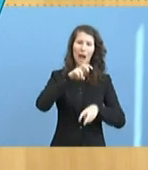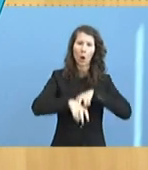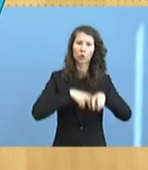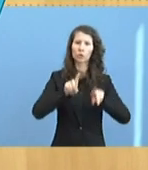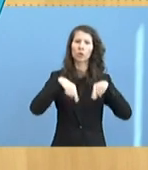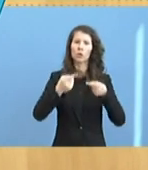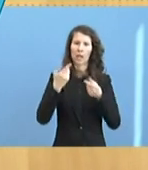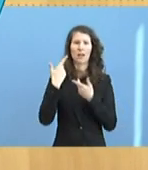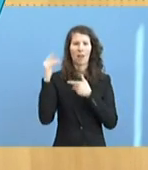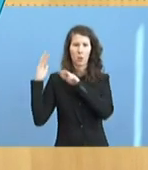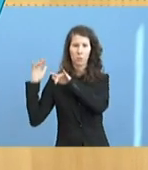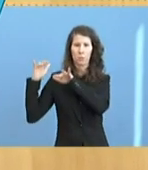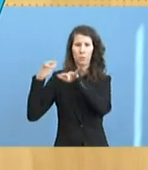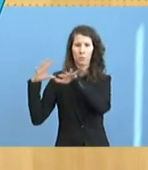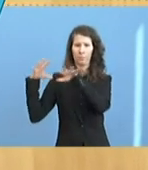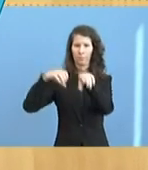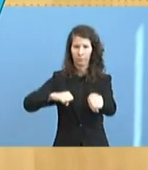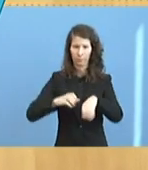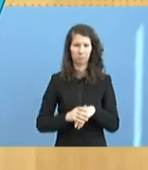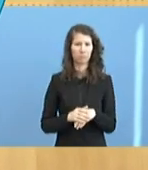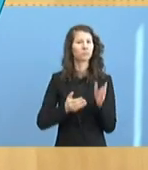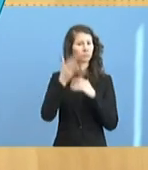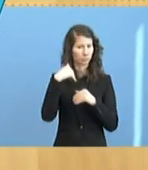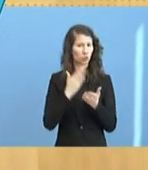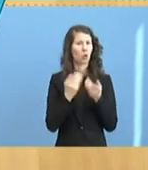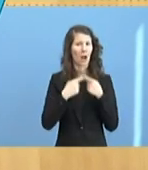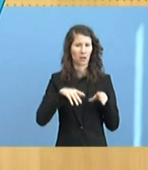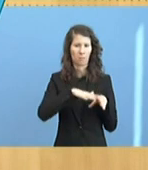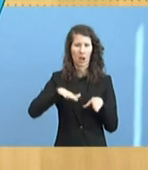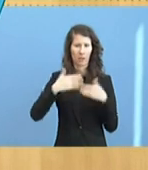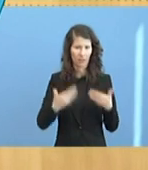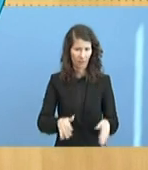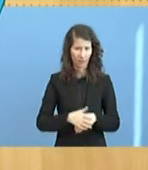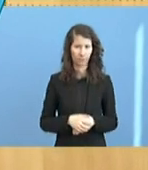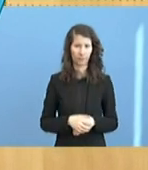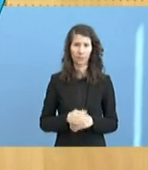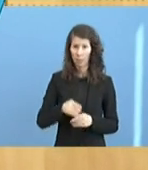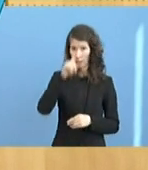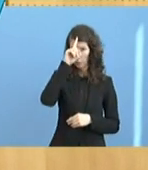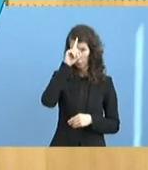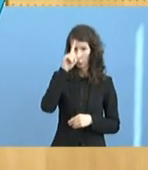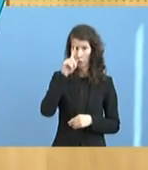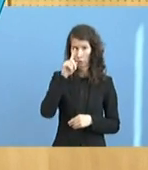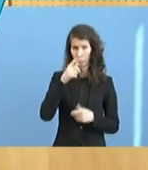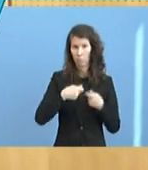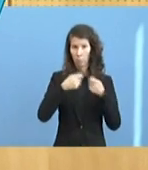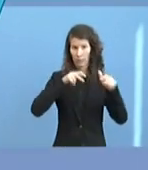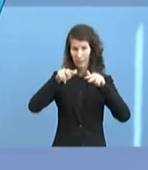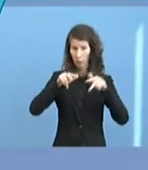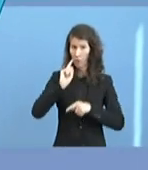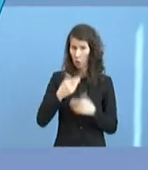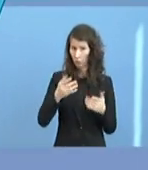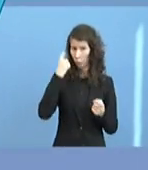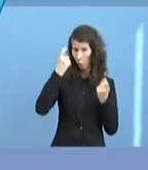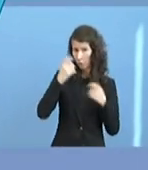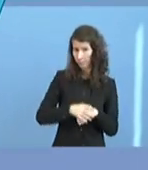Corona auch in anderen Bereichen schon getan haben. Gibt es solche Befürchtungen auch in der Bundesregierung? Also erstens,